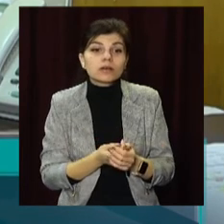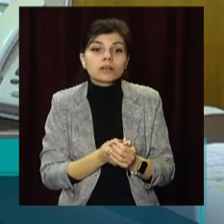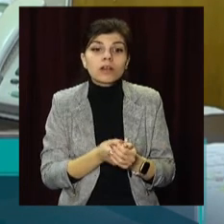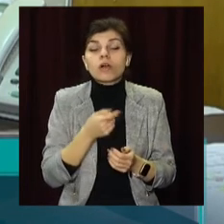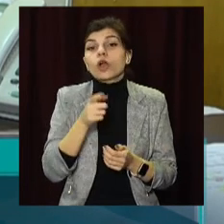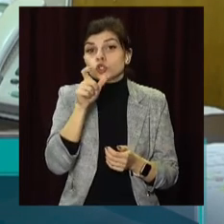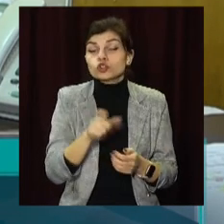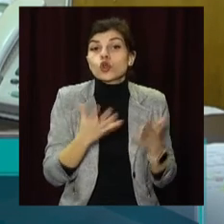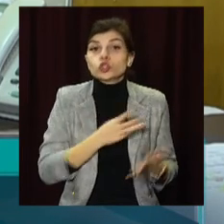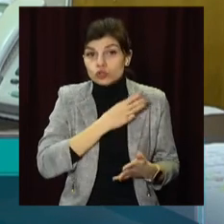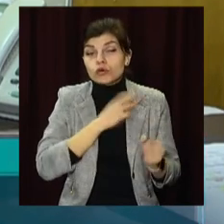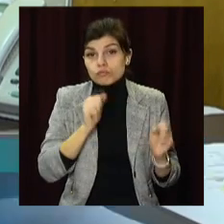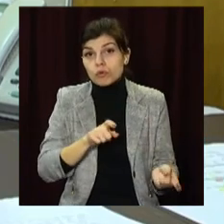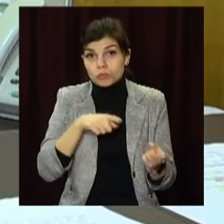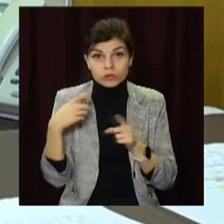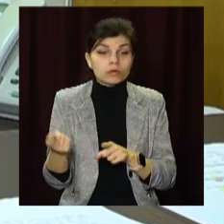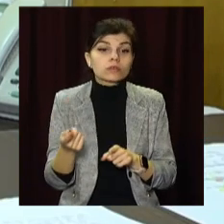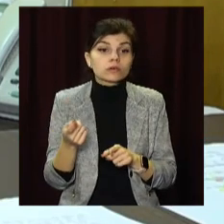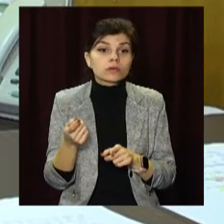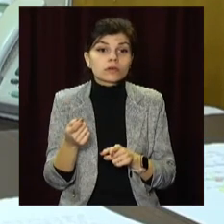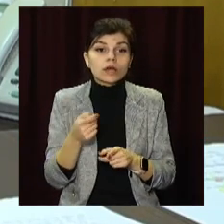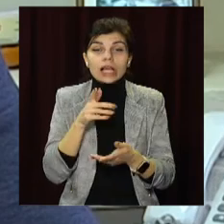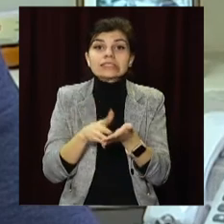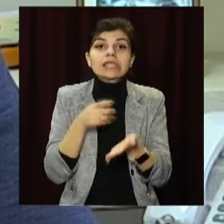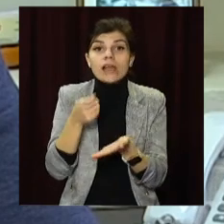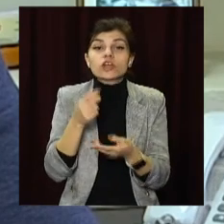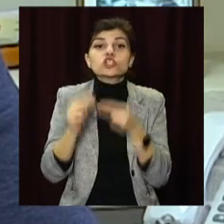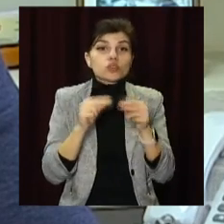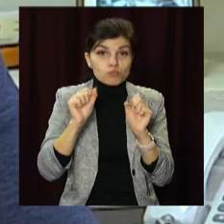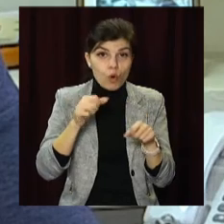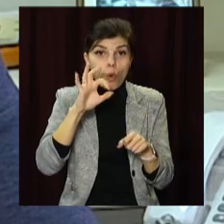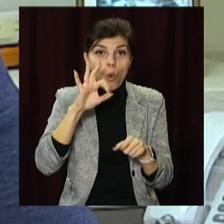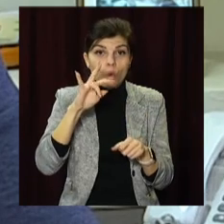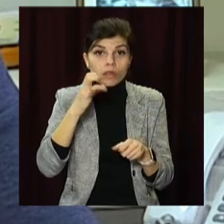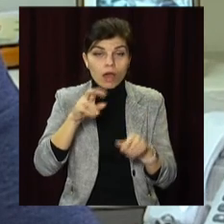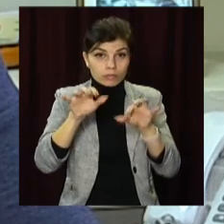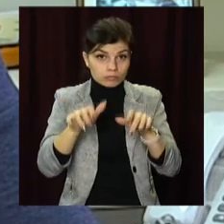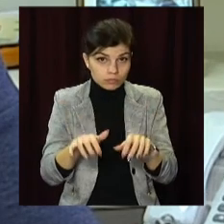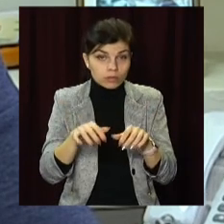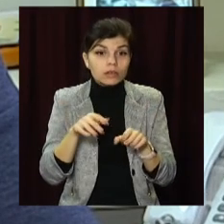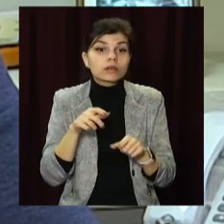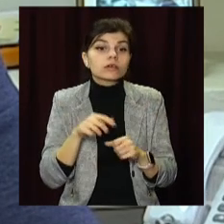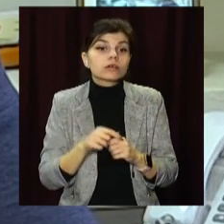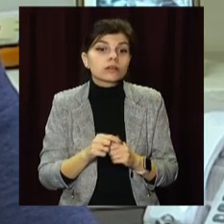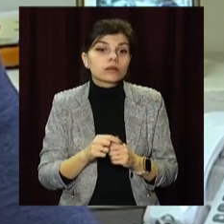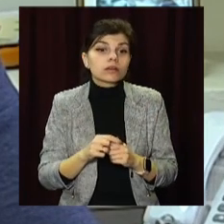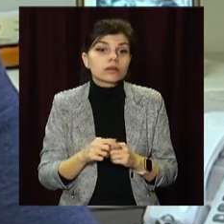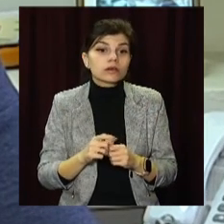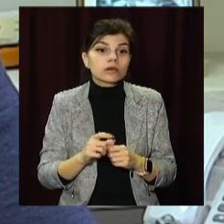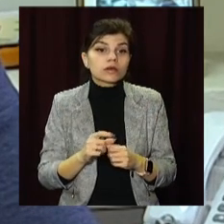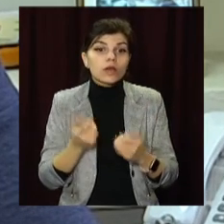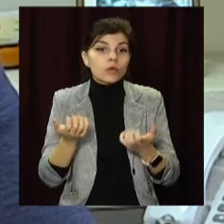Заявку можна подати онлайн. Залишається можливість отримання підтримки